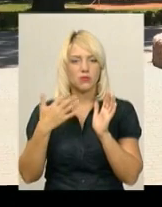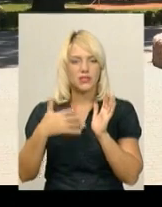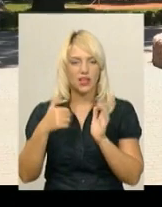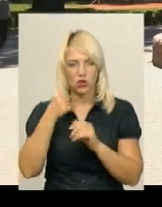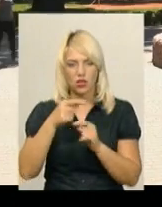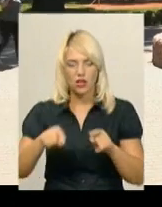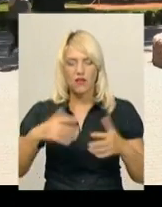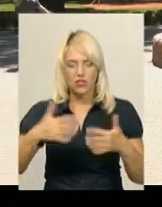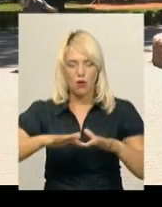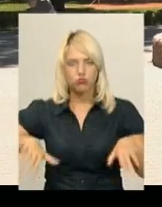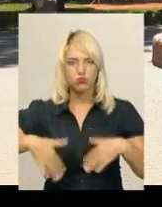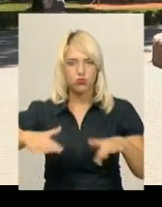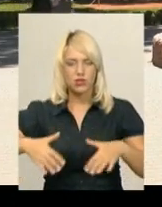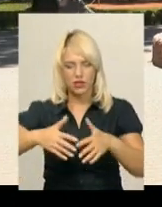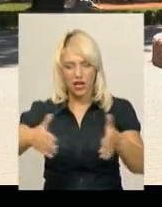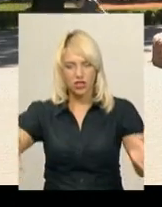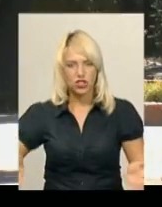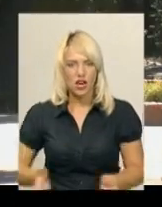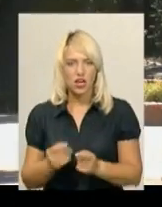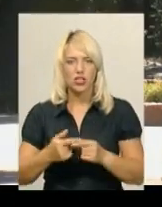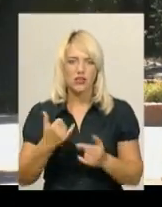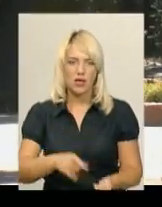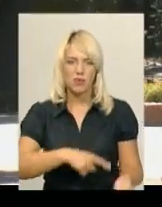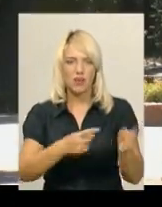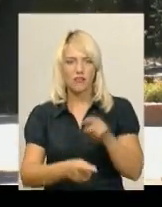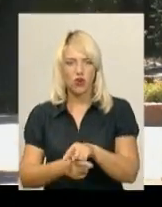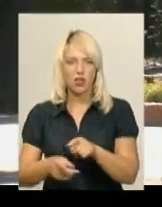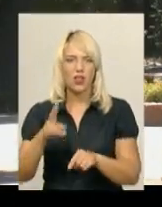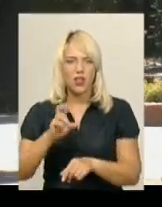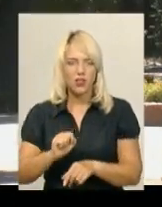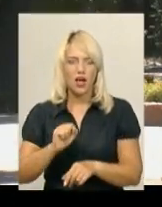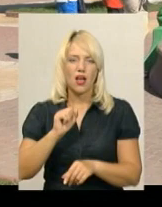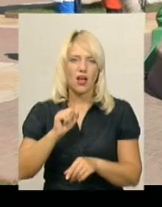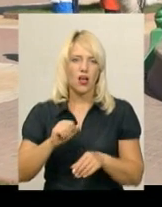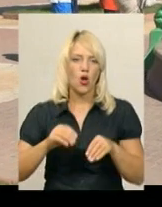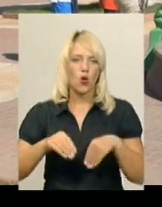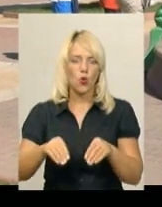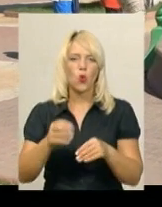порожня чаша, яка згодом була перетворена на клумбу і зараз прикрашає центральну площу парку.